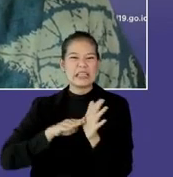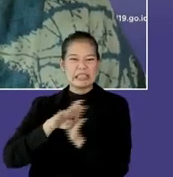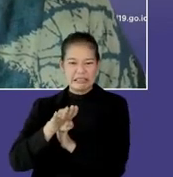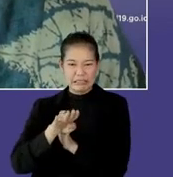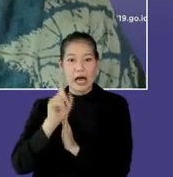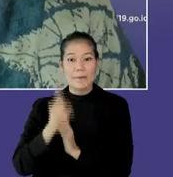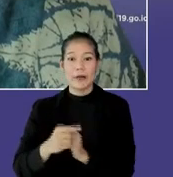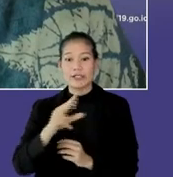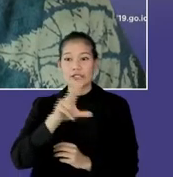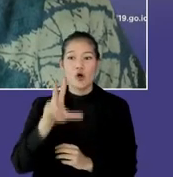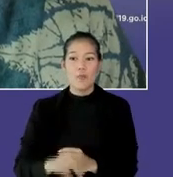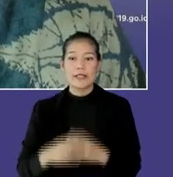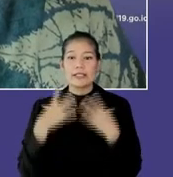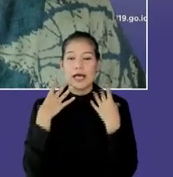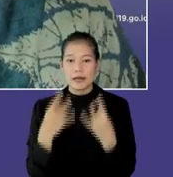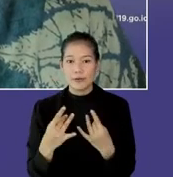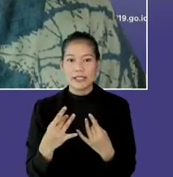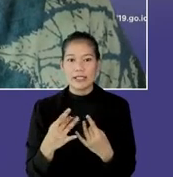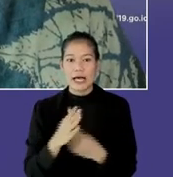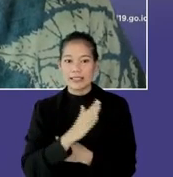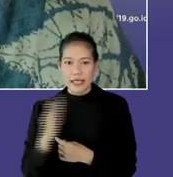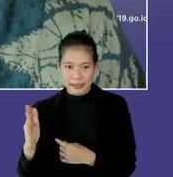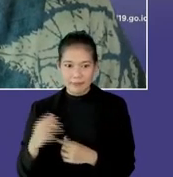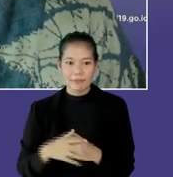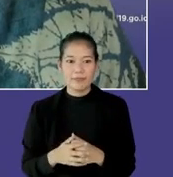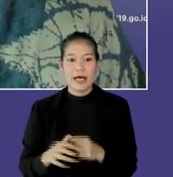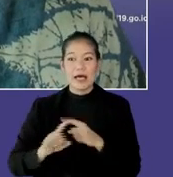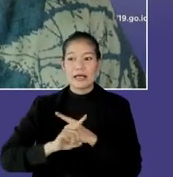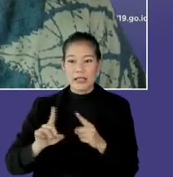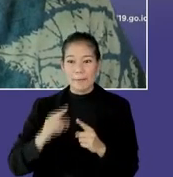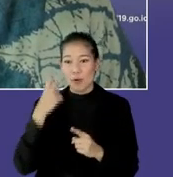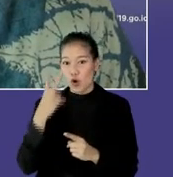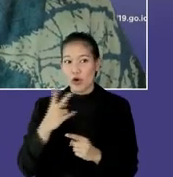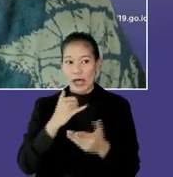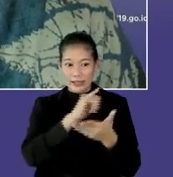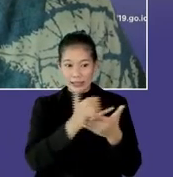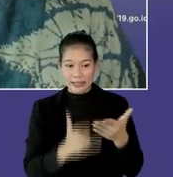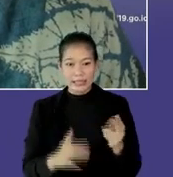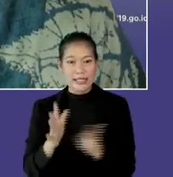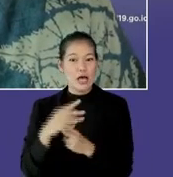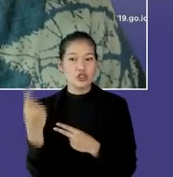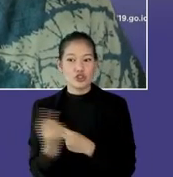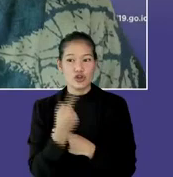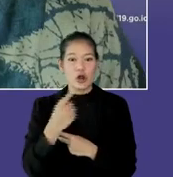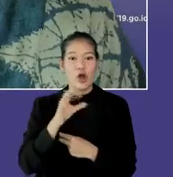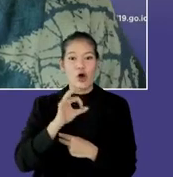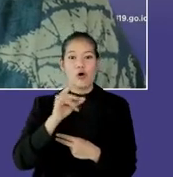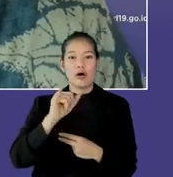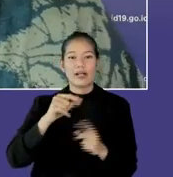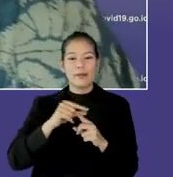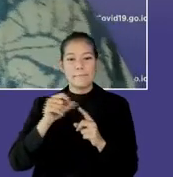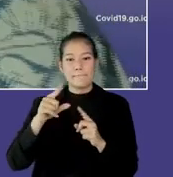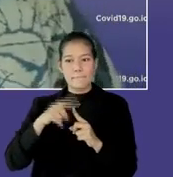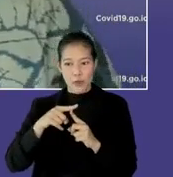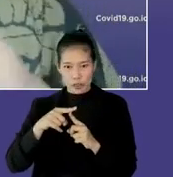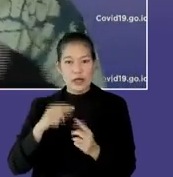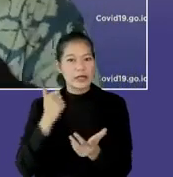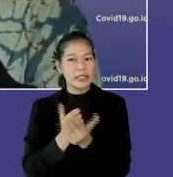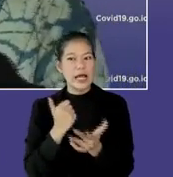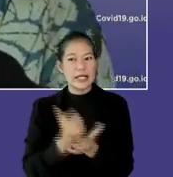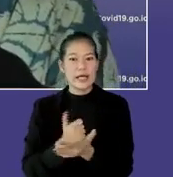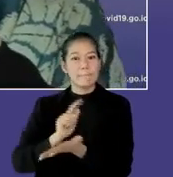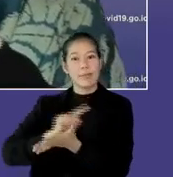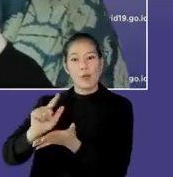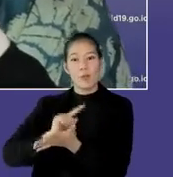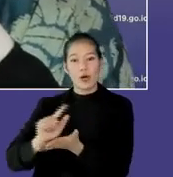terutama di Jabar, Jatang, dan Jatim. Tapi berdasarkan analis data nasional, O-Record dari NAR katanya, ternyata